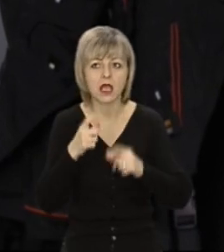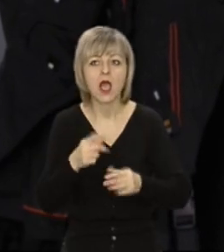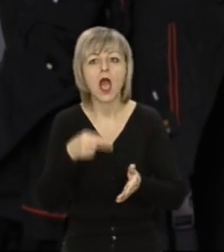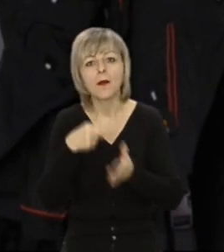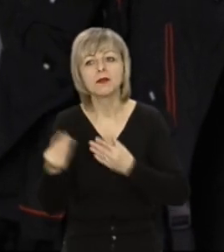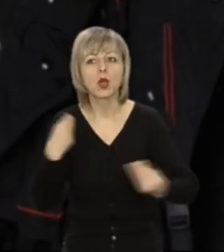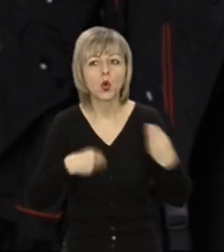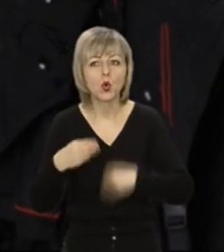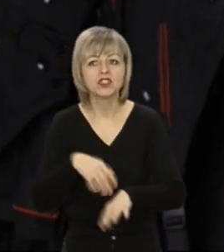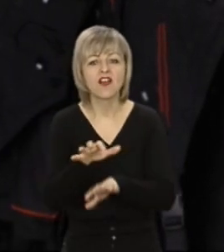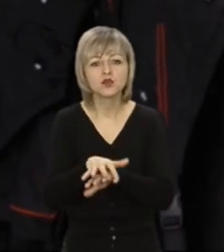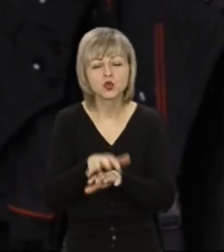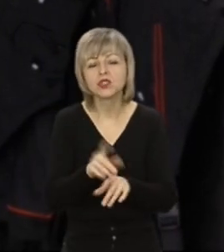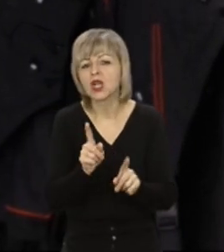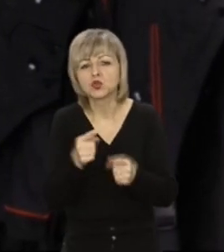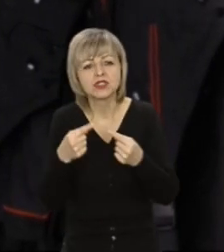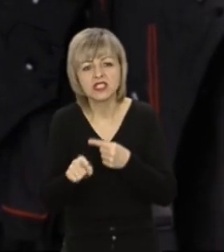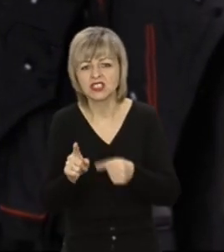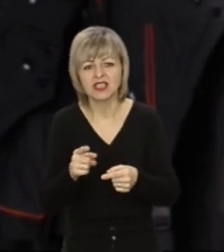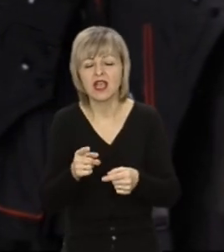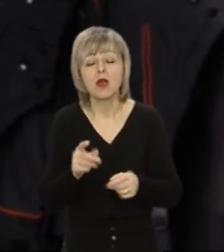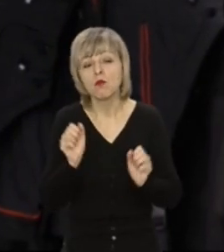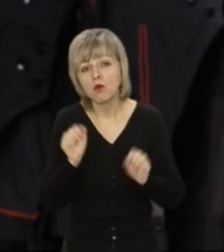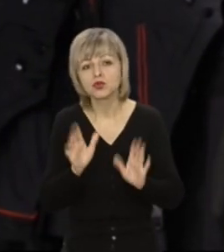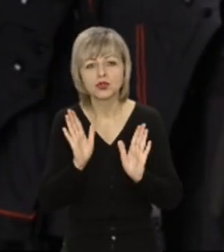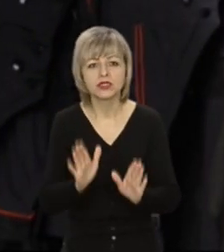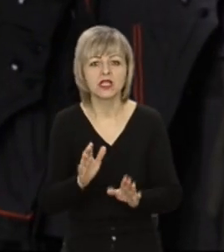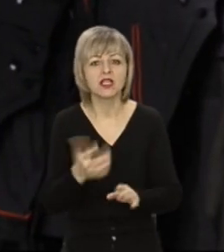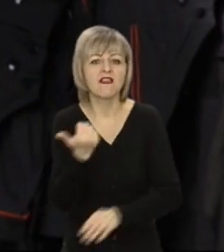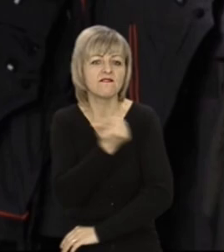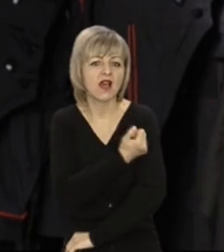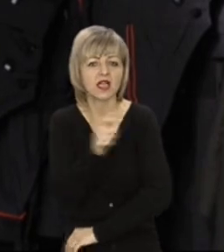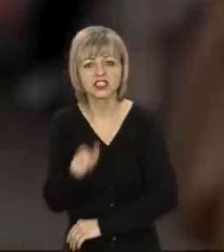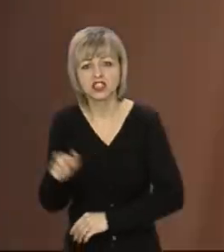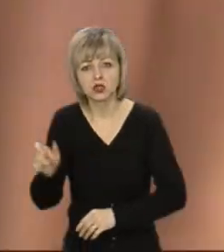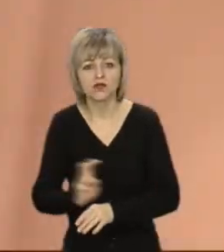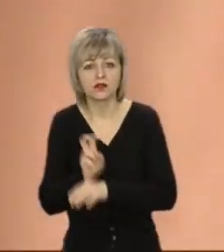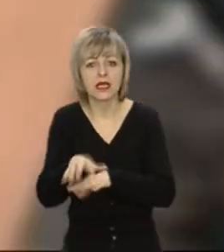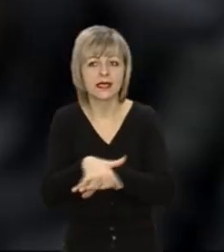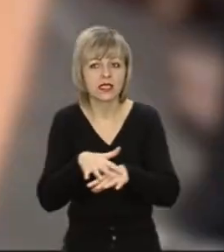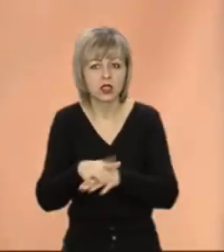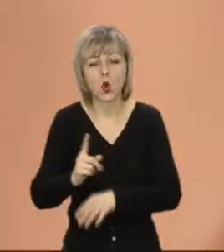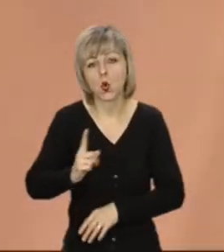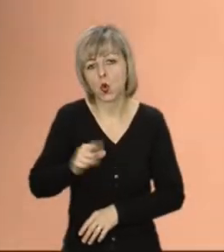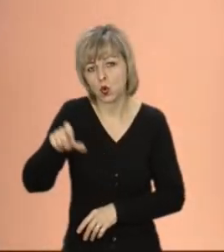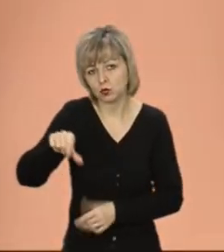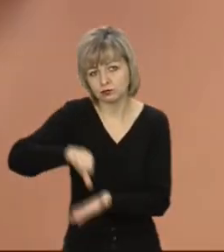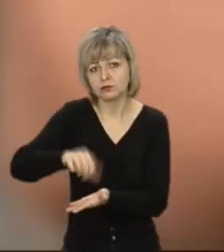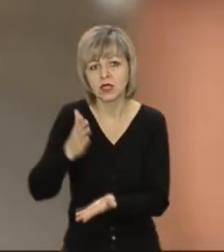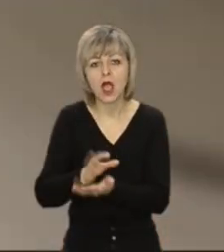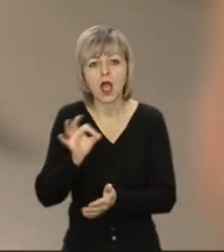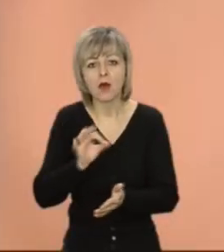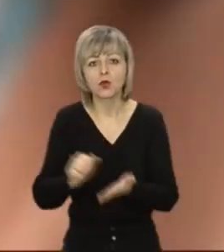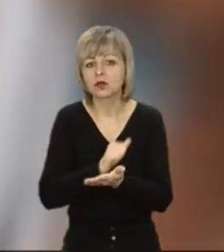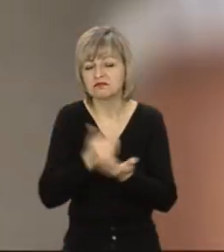придбати одяг, взуття чи будь-що з непродовольчого ринку можуть тільки вакциновані. Заходимо на ринок. Охорона є, але про ковід